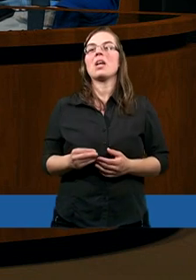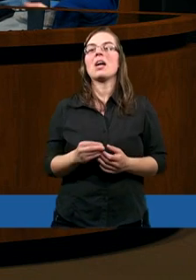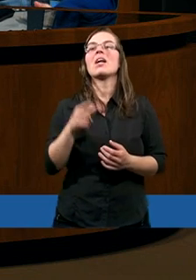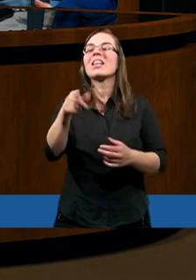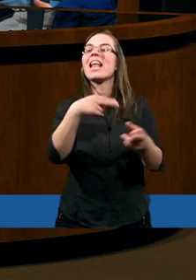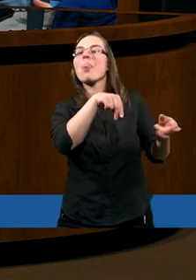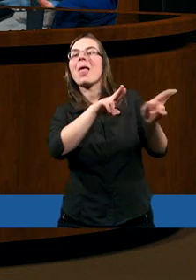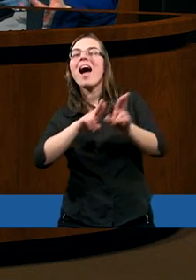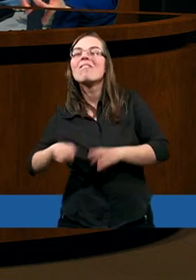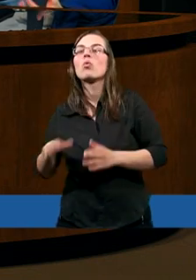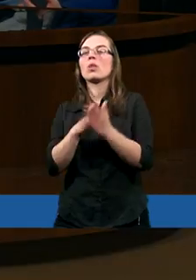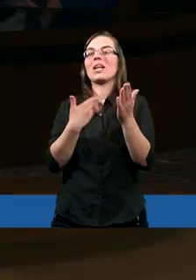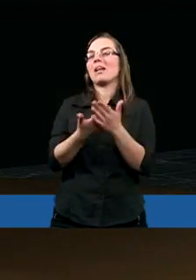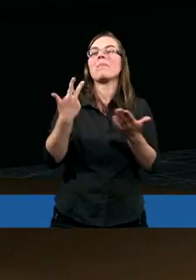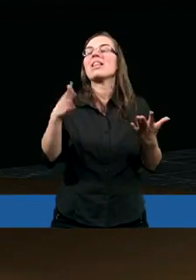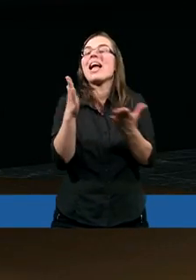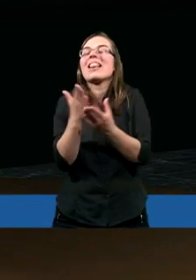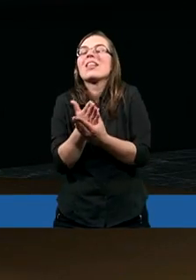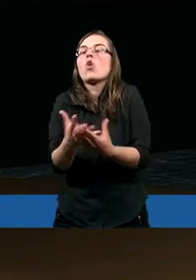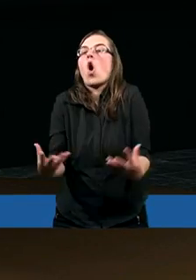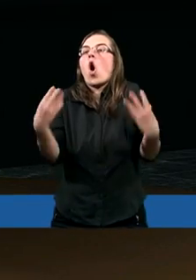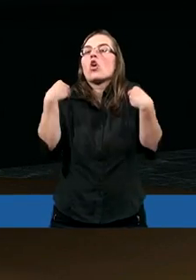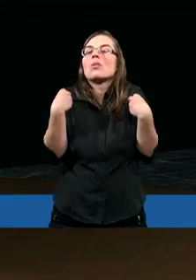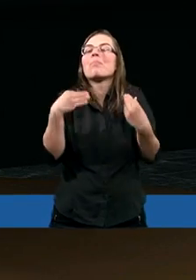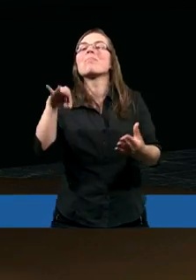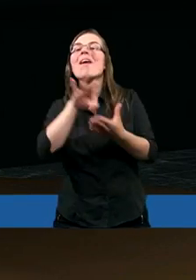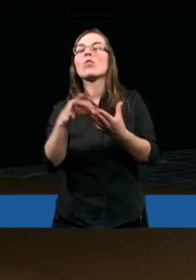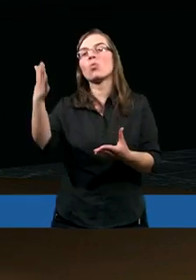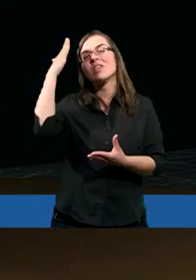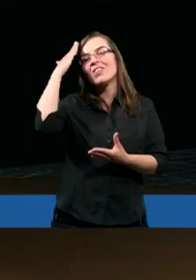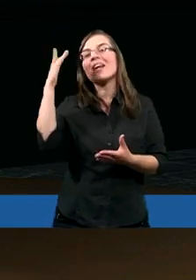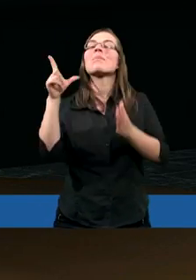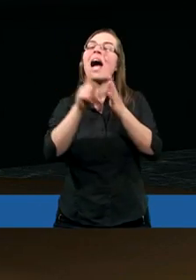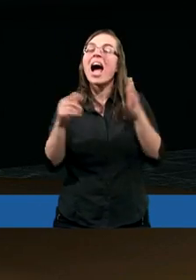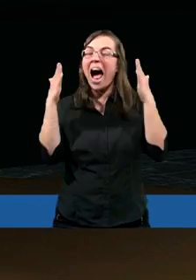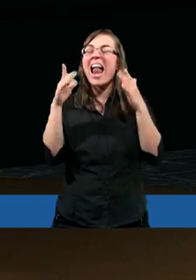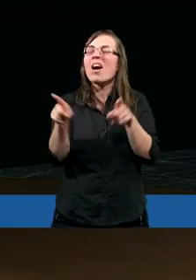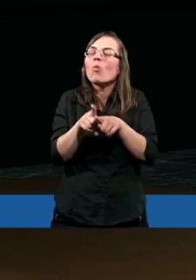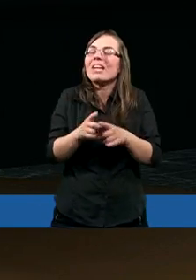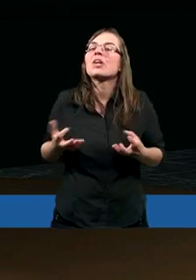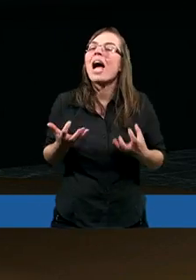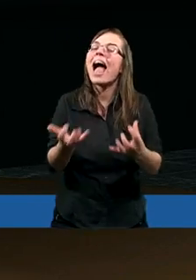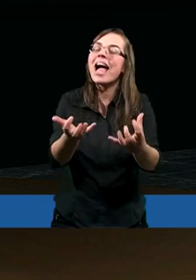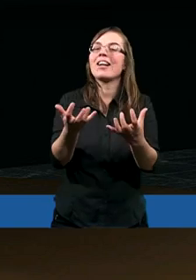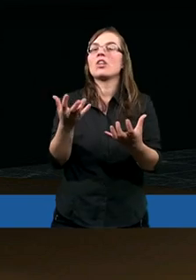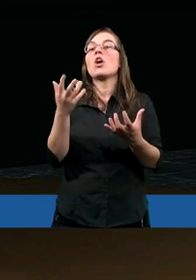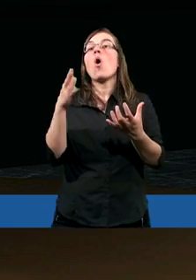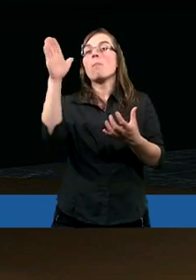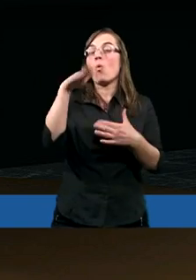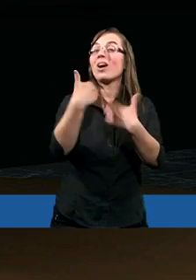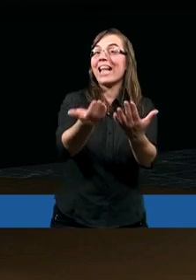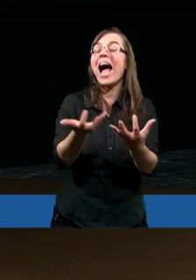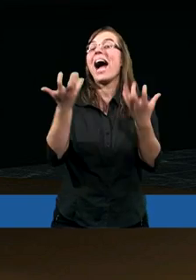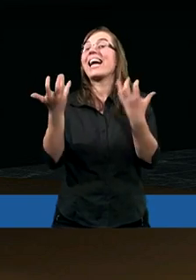tym nawróceniem nie tylko otrzymujemy pewną świadomość, ale również chęć. Bóg daje i chcenie,